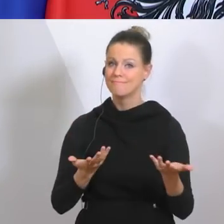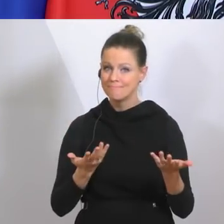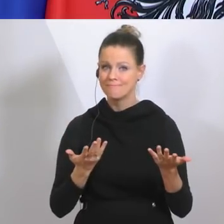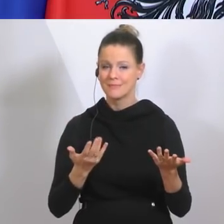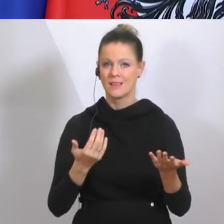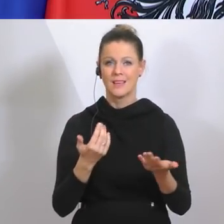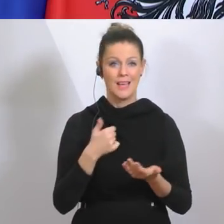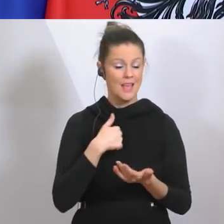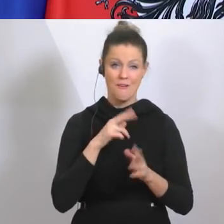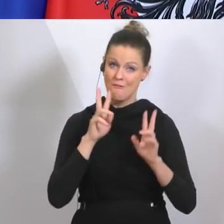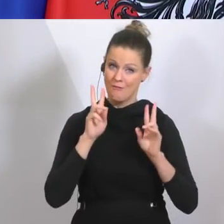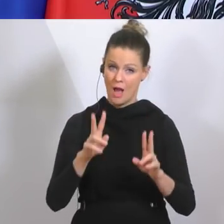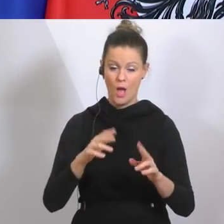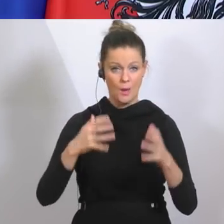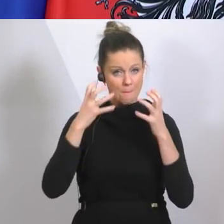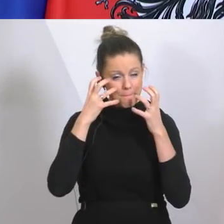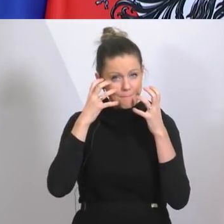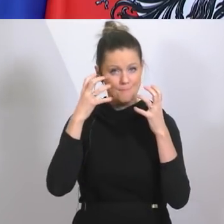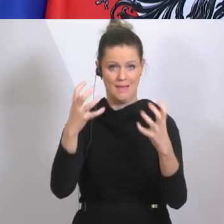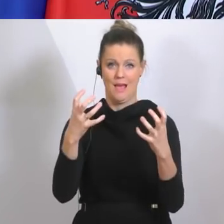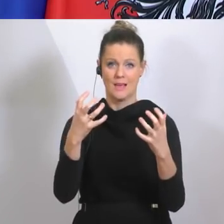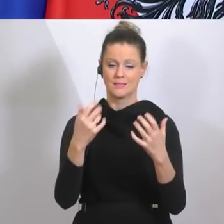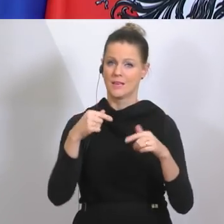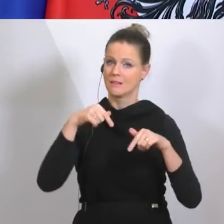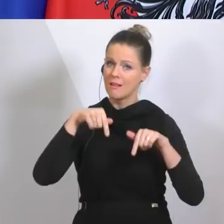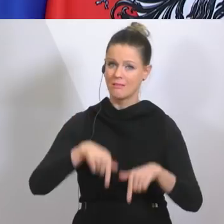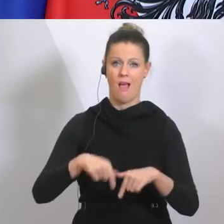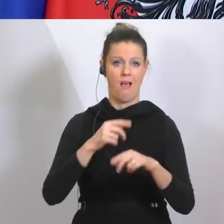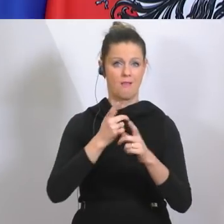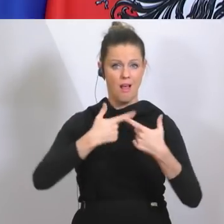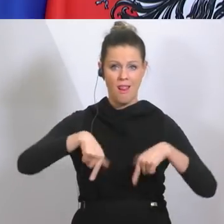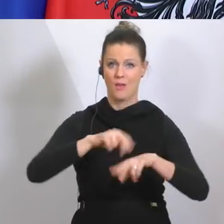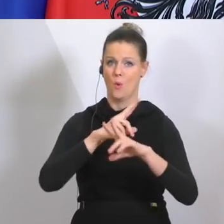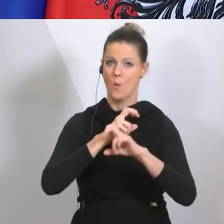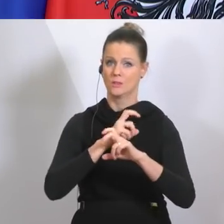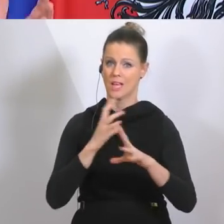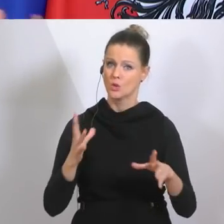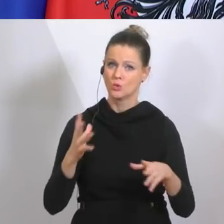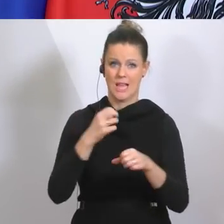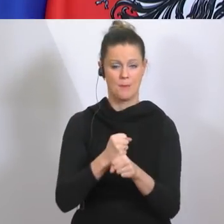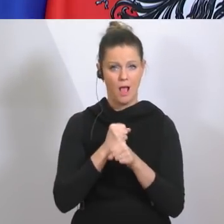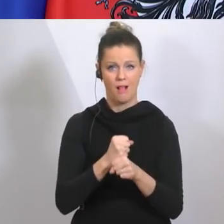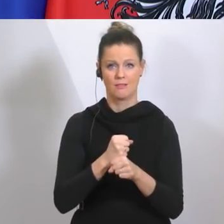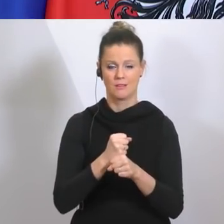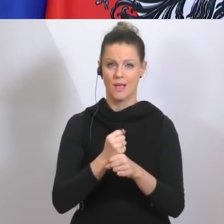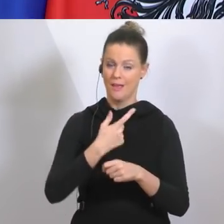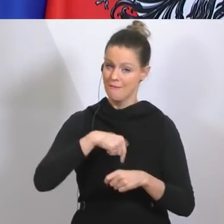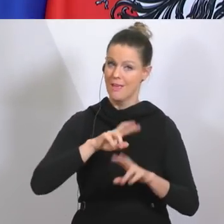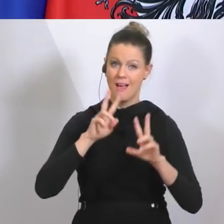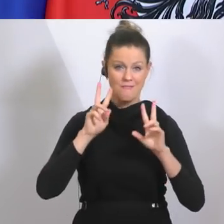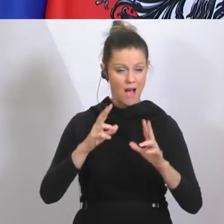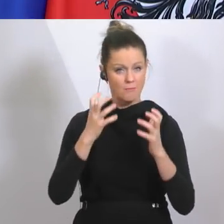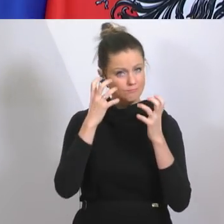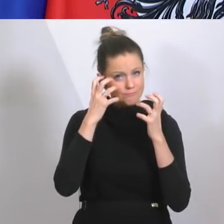zutiefst beeindruckt von dem Zusammenhalt, den ich in unserem Land erleben darf. Wir sind beeindruckt